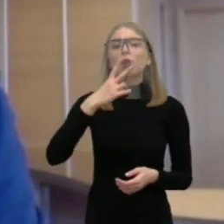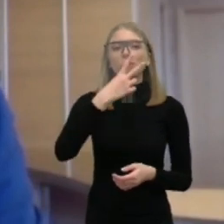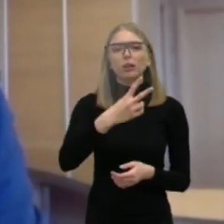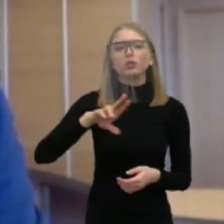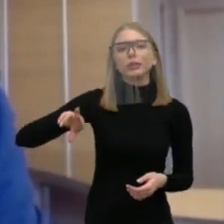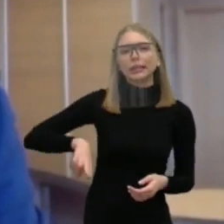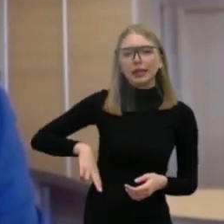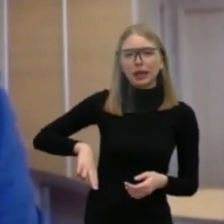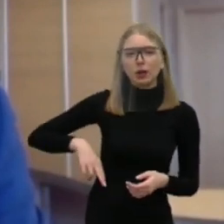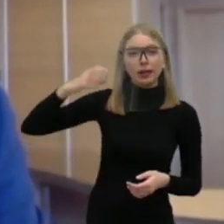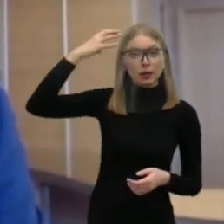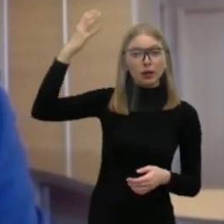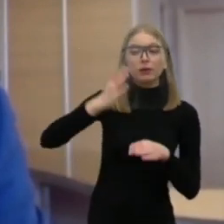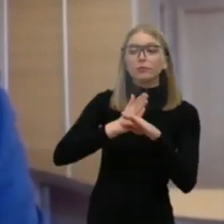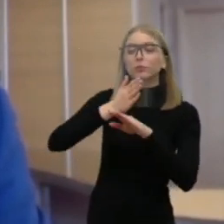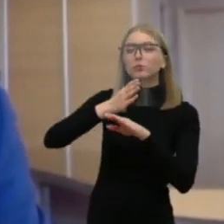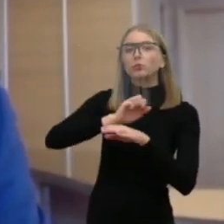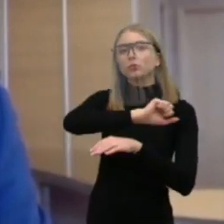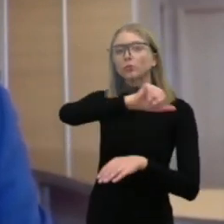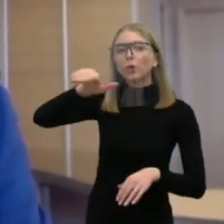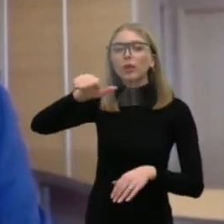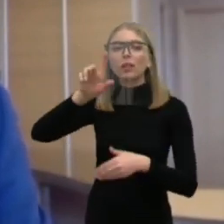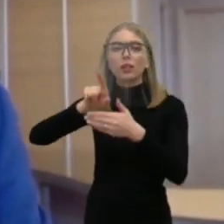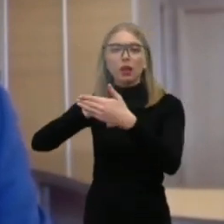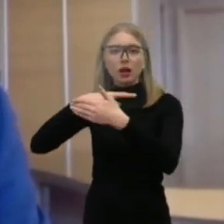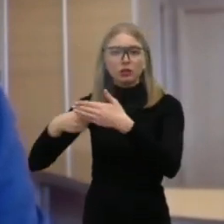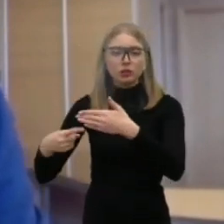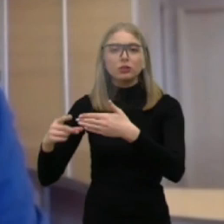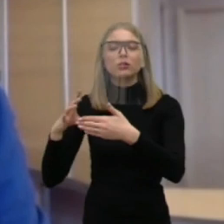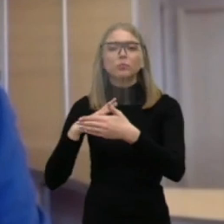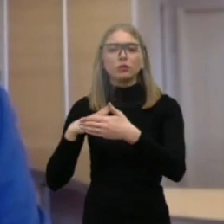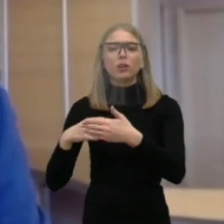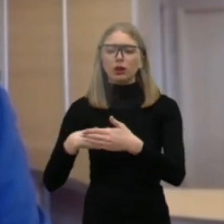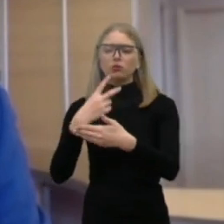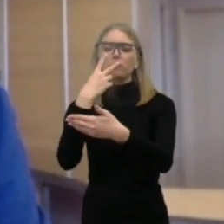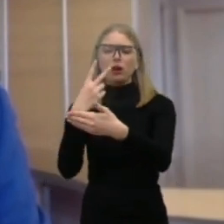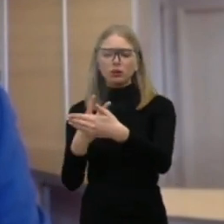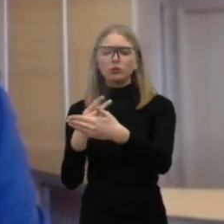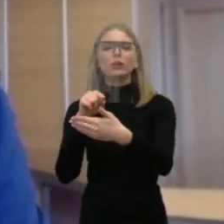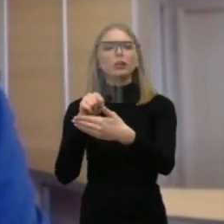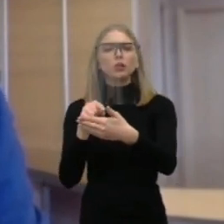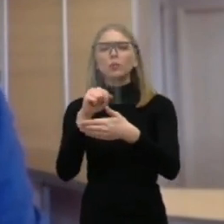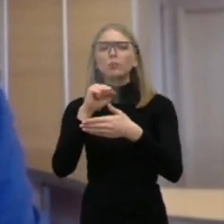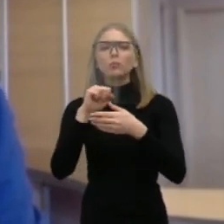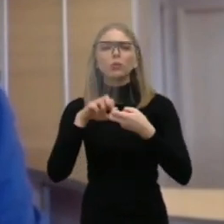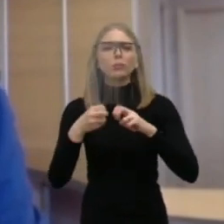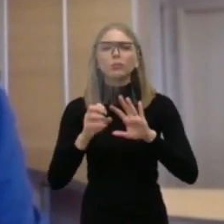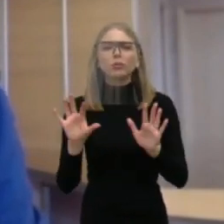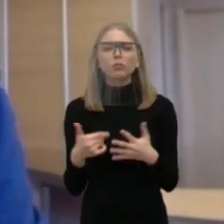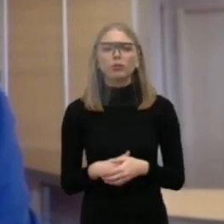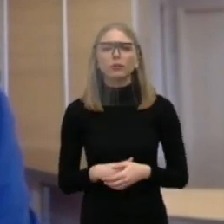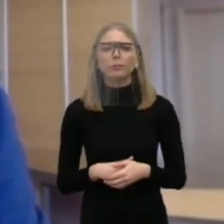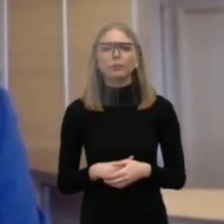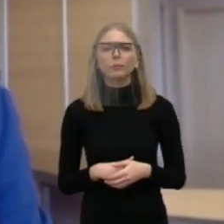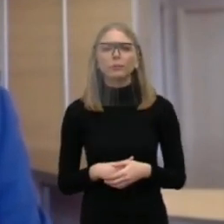departamento direktorės valstybės vadovams. Ten yra nemažai faktinių klaidų. Na, pavyzdžiui, viena iš jų, kad viena